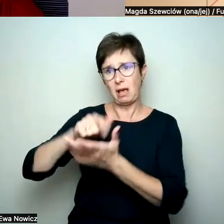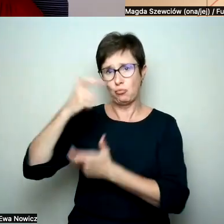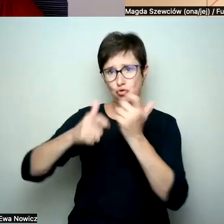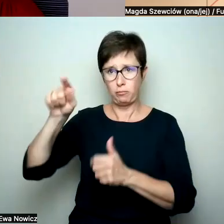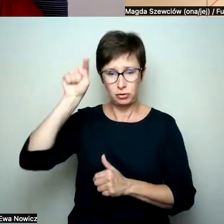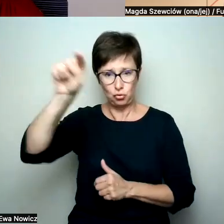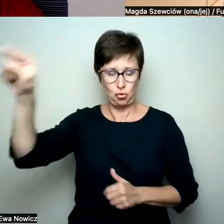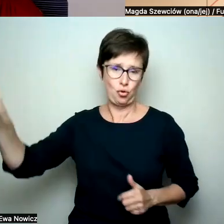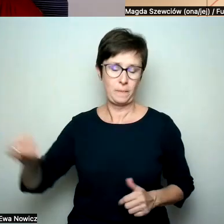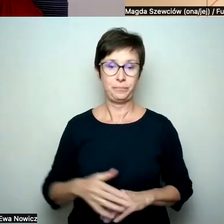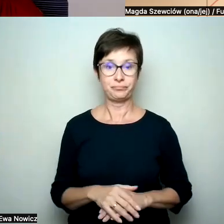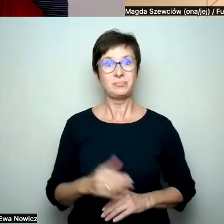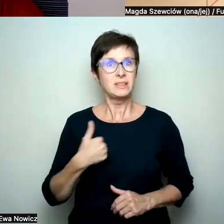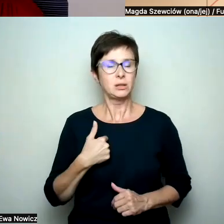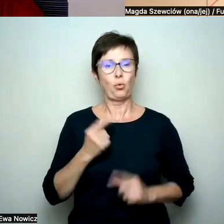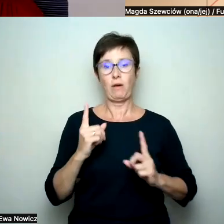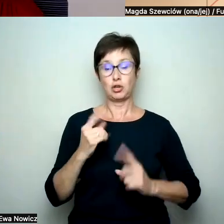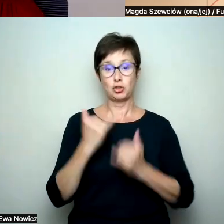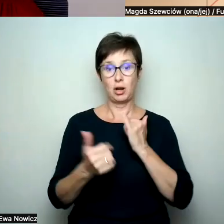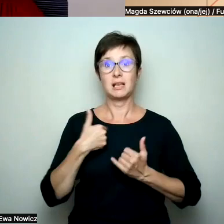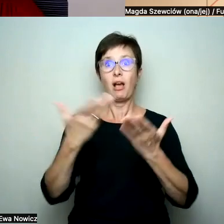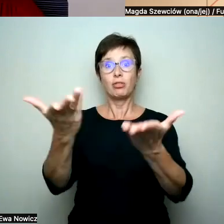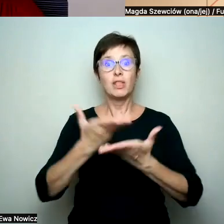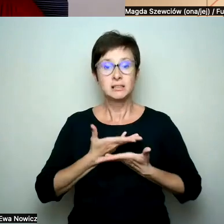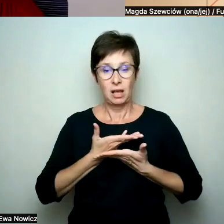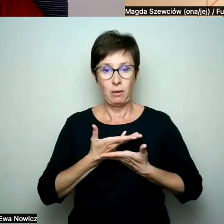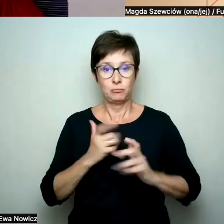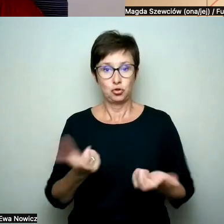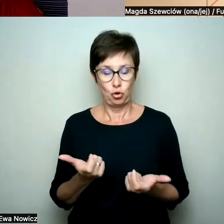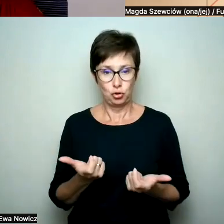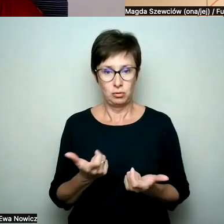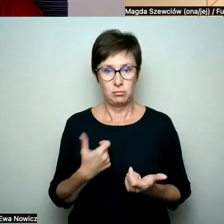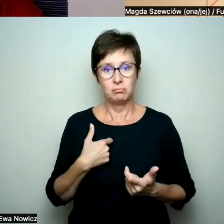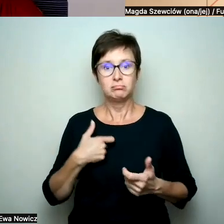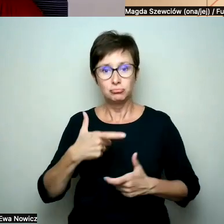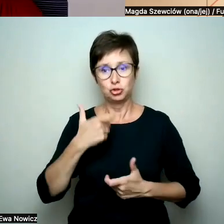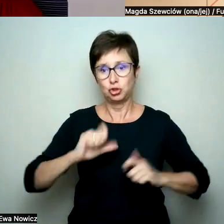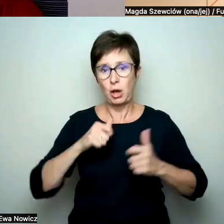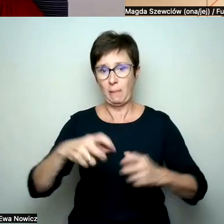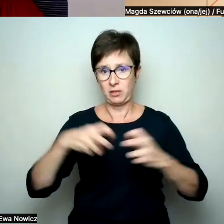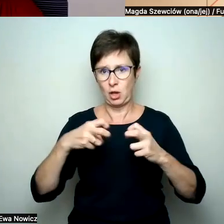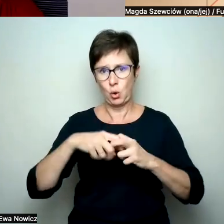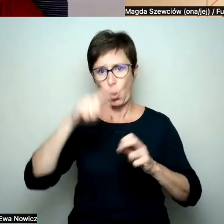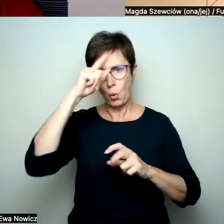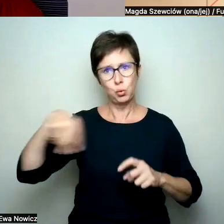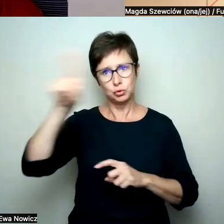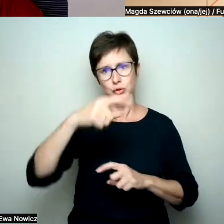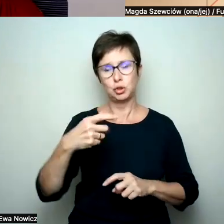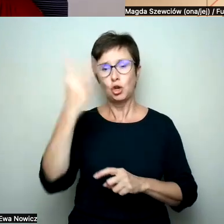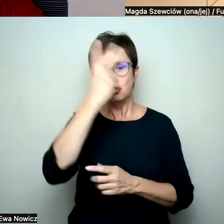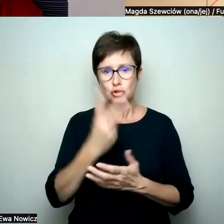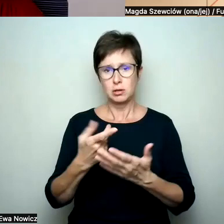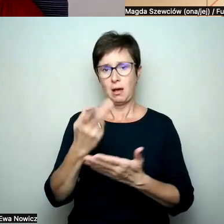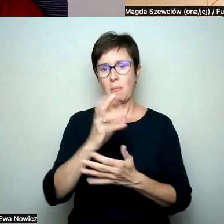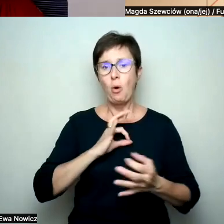jeśli otrzymujemy coś od ludzi, a ja jako otwórczenie internetowe otrzymałam od ludzi pewne zaufanie, ale otrzymałam też